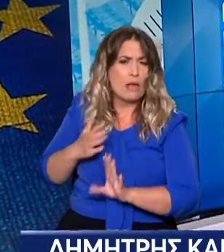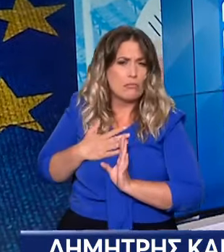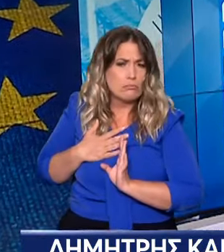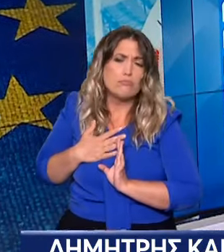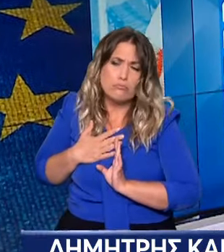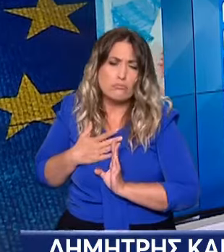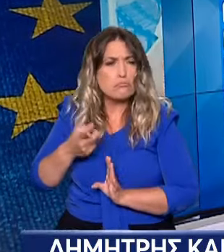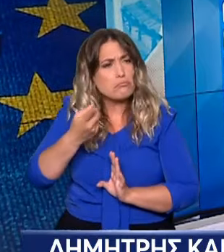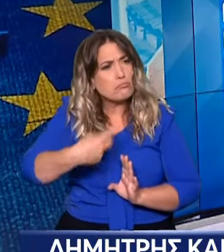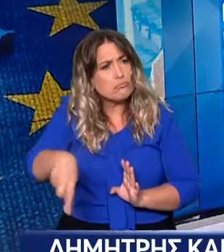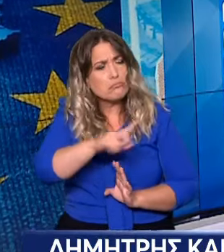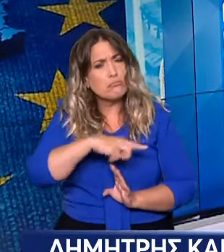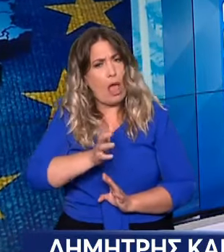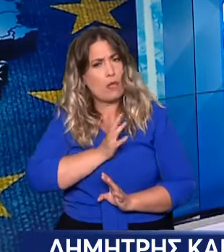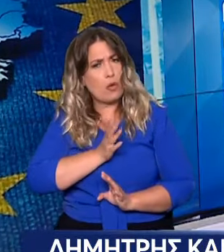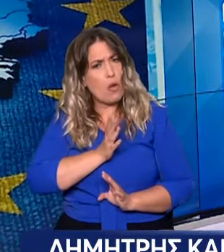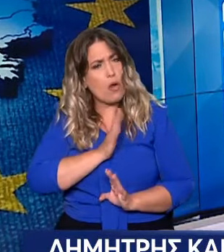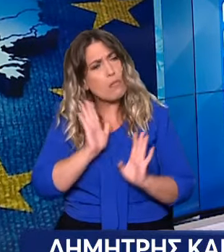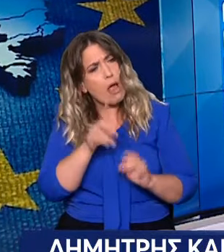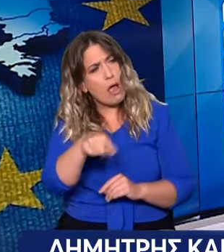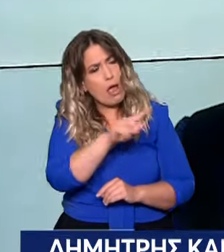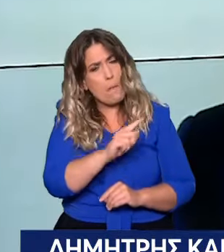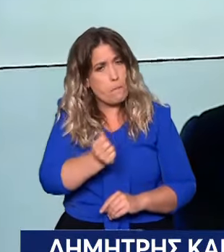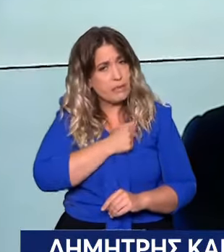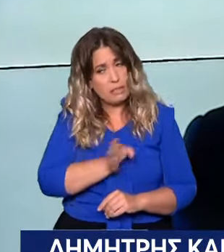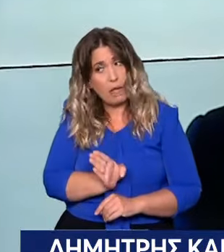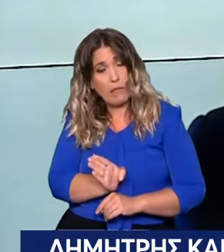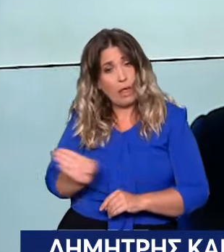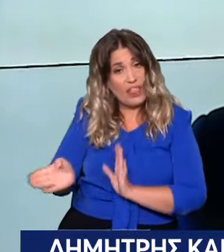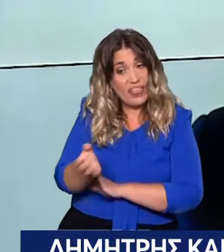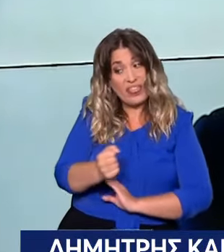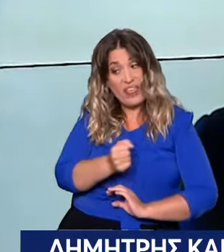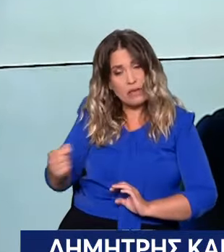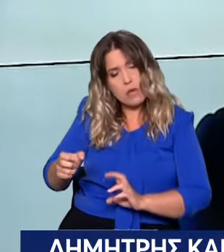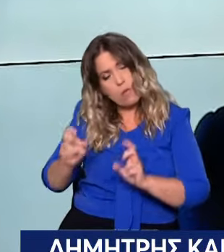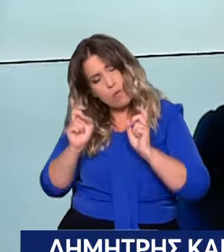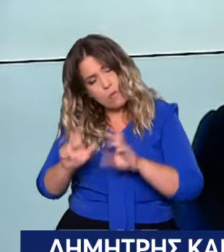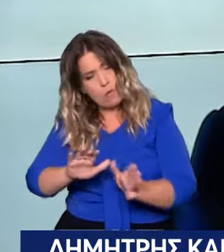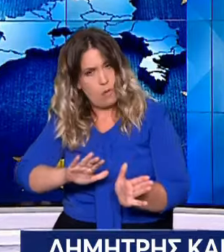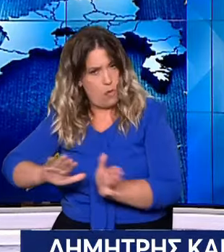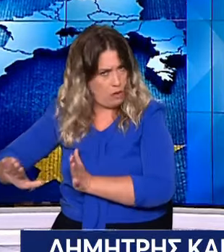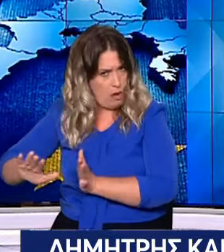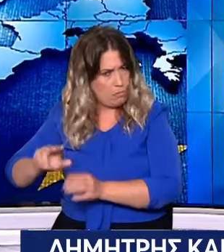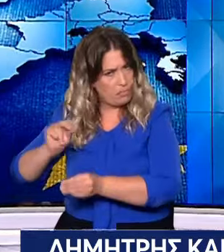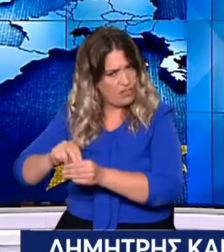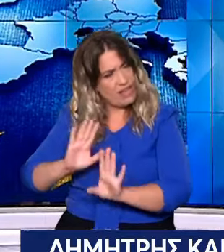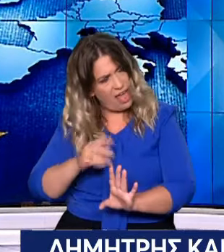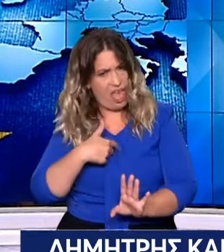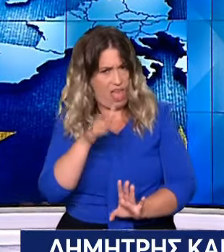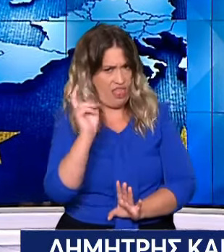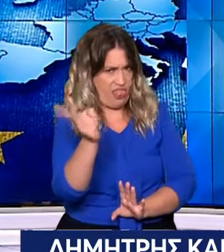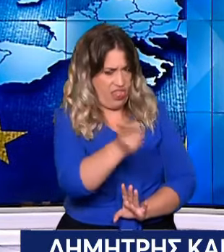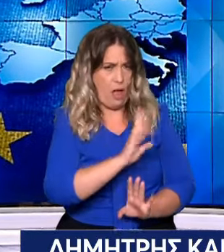και κάποιοι δικοί μας οι οποίοι πήγαν προς εκεί όπως πήγαν και προς αλλού κυρίως όμως μείναν σπίτι τους. Θεωρώ πάρα πολύ κρίσιμο να